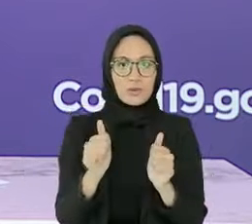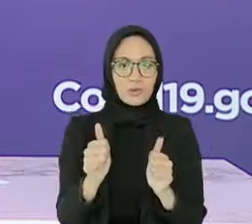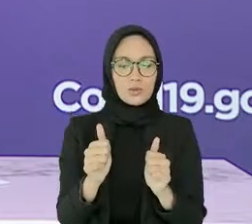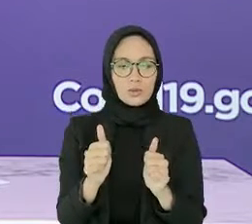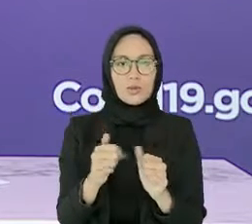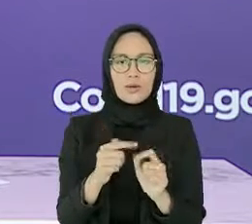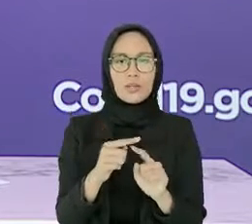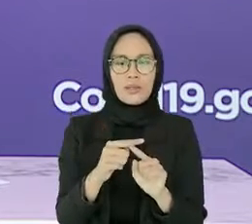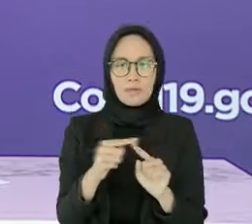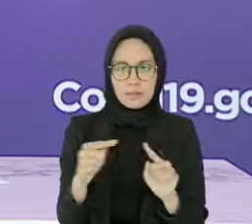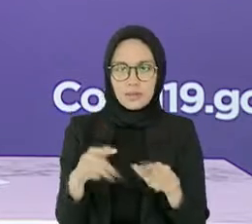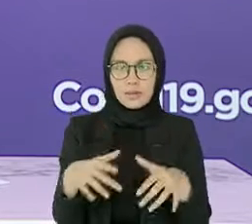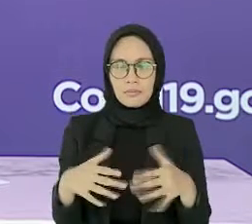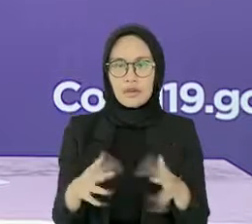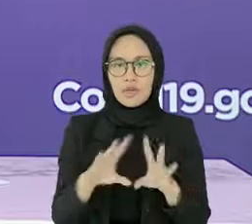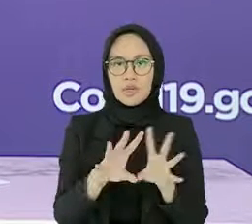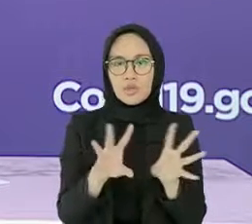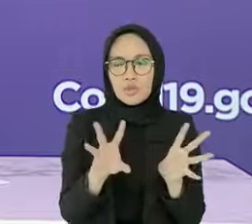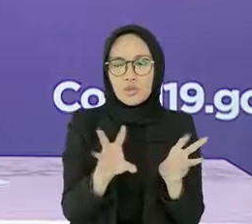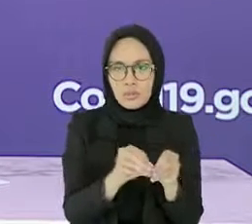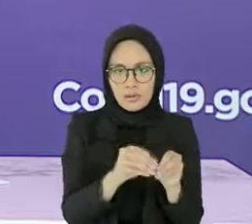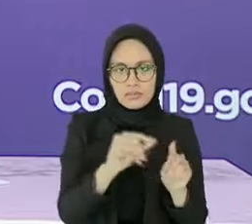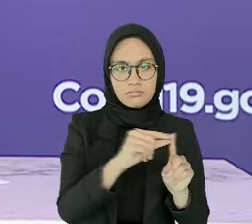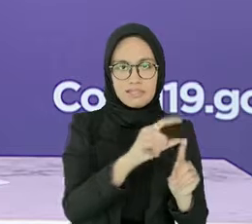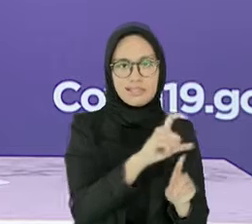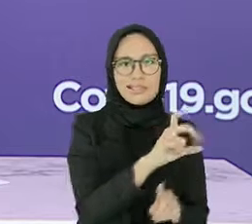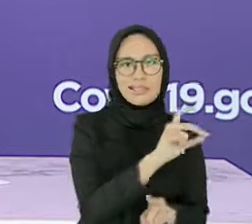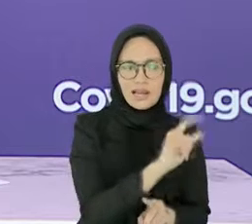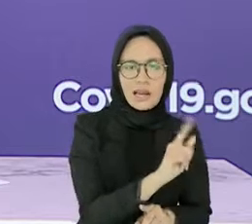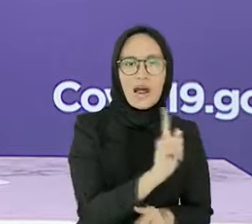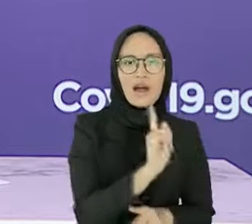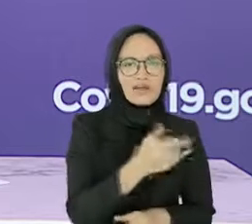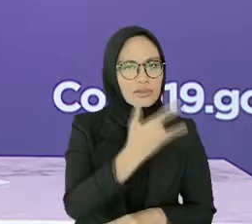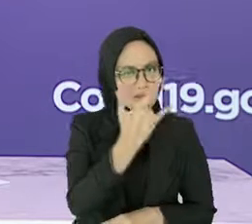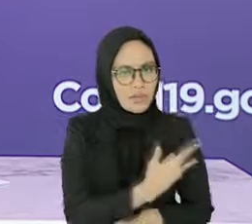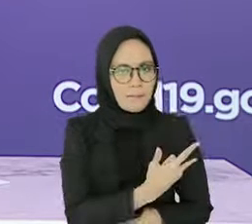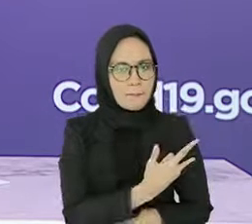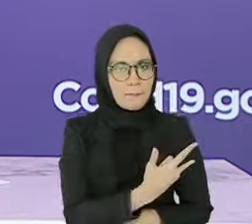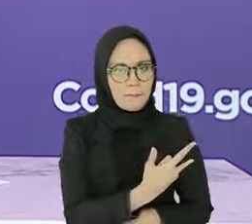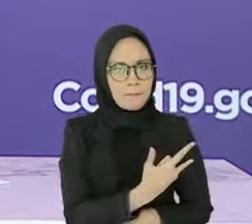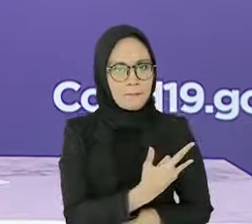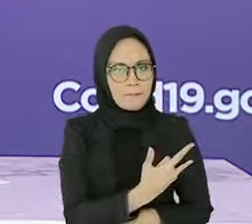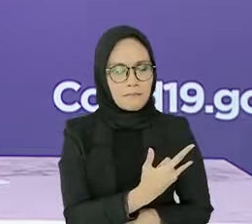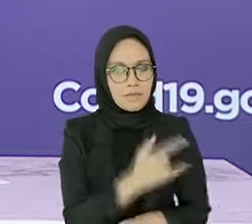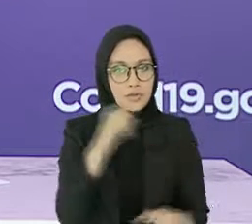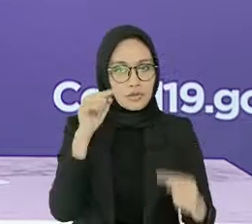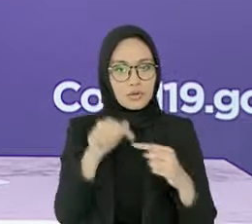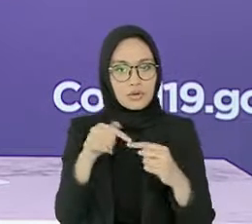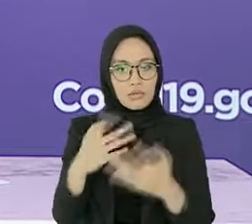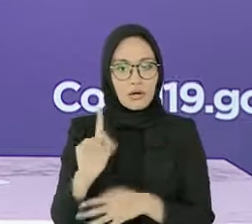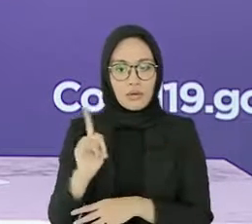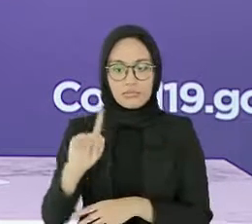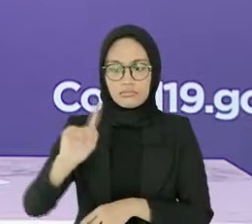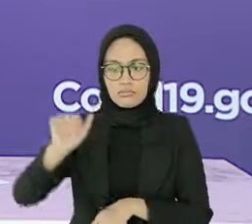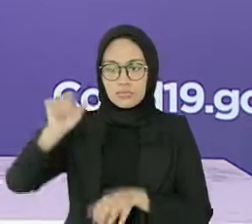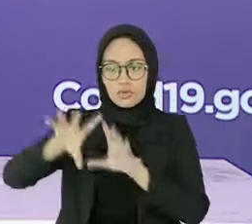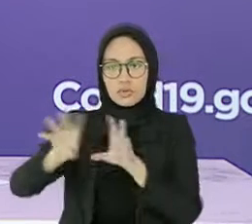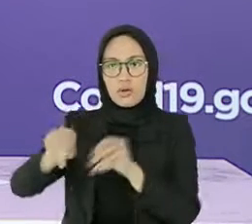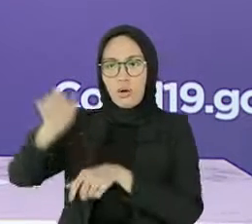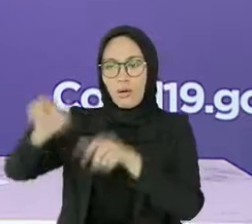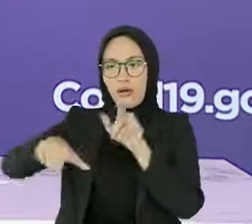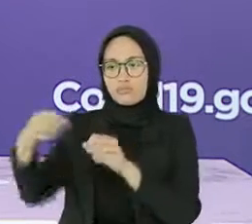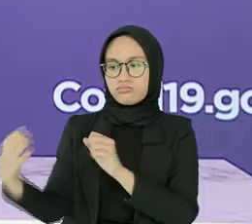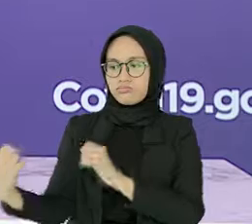penting untuk menjaga jumlah pemeriksaan tersebut tetap tinggi agar jika penularan kembali meningkat di tengah masyarakat dapat